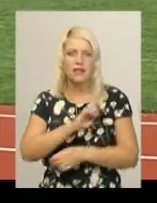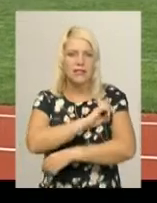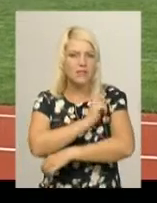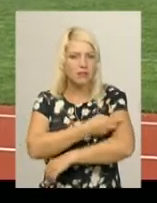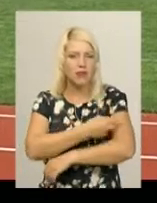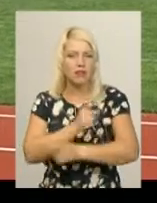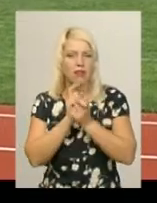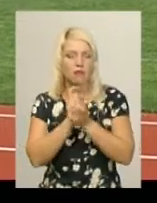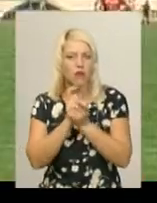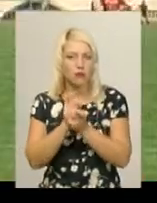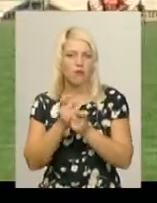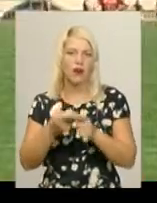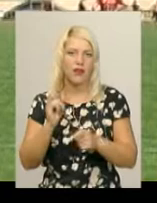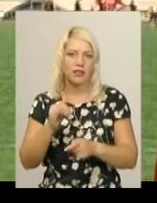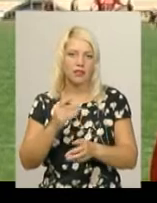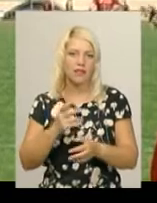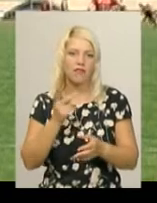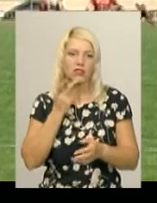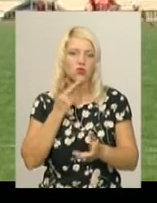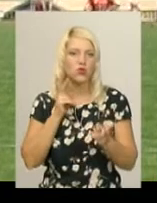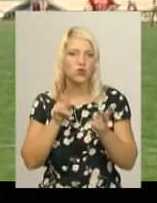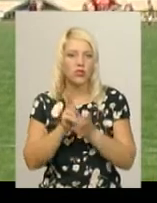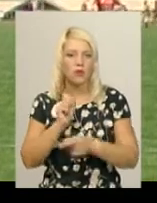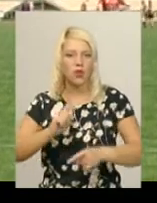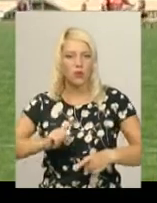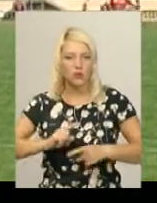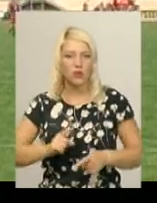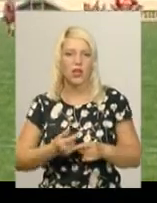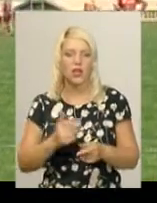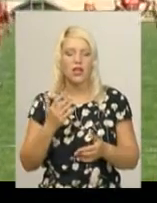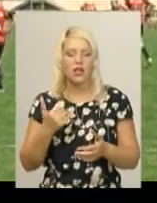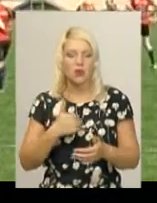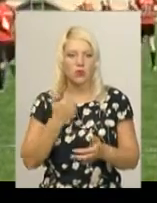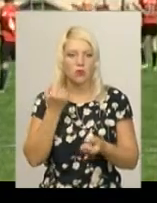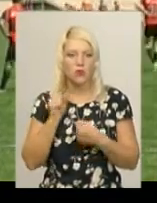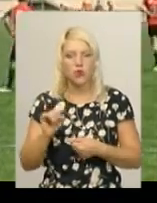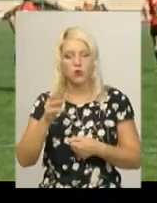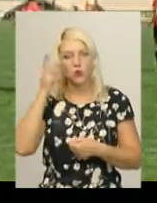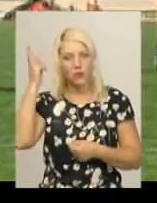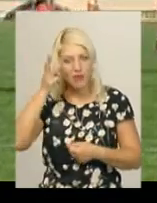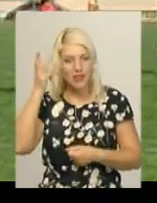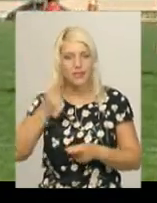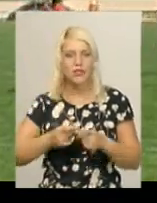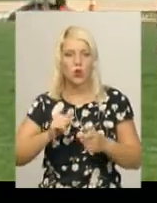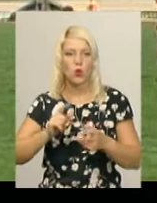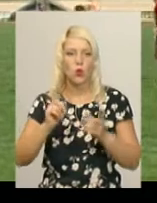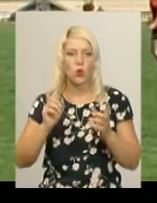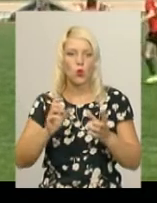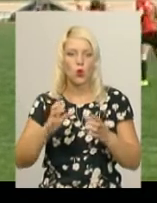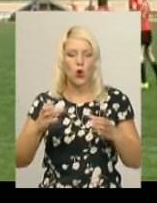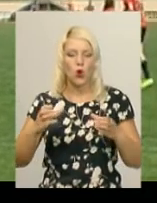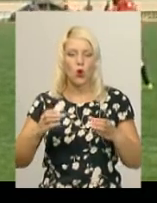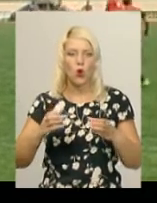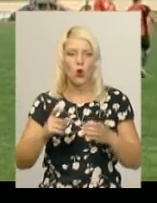зустрічаємося в фіналі. Ми маємо велике бажання його виграти в Хмельницькому, лишити кубок у Хмельницькому, і щоб наші